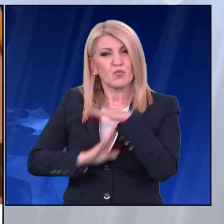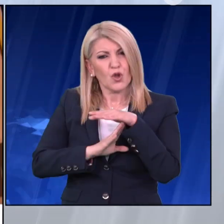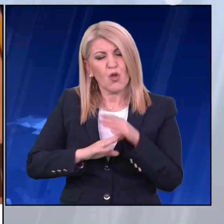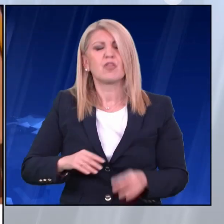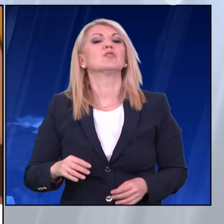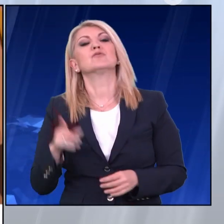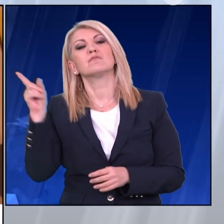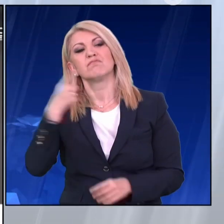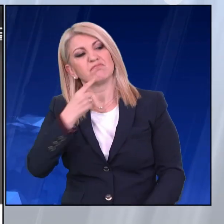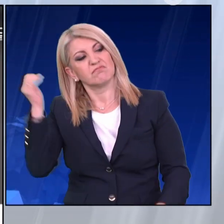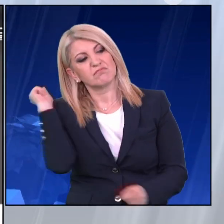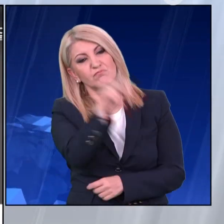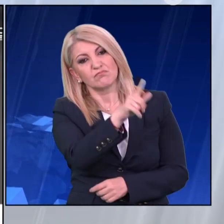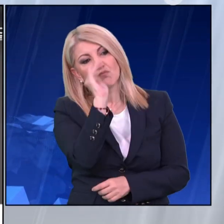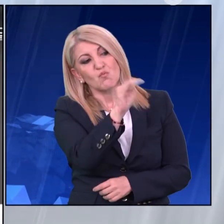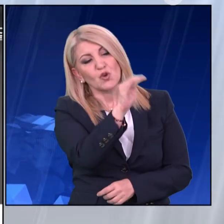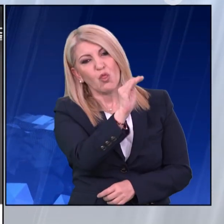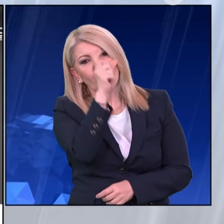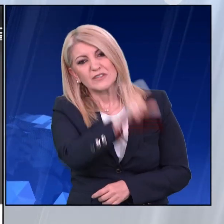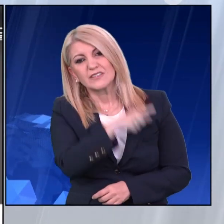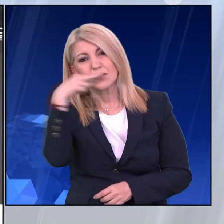σκληρό μήνυμα προς τον Ισραηλινό Πρωθυπουργό.